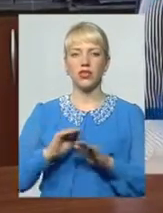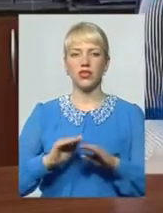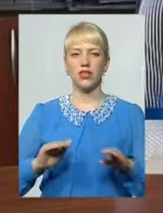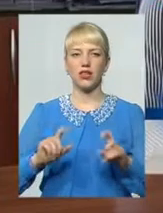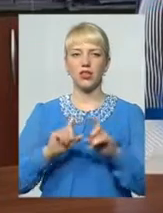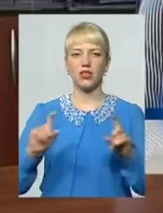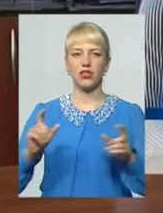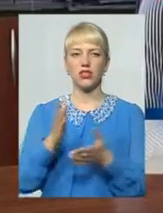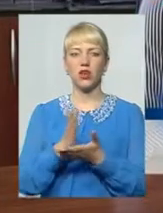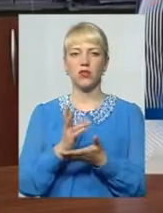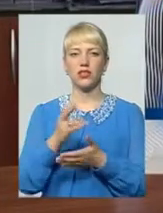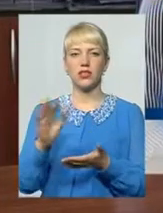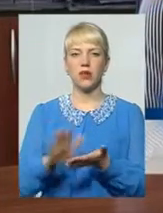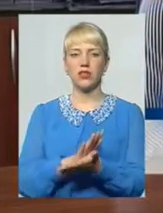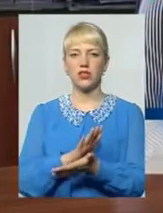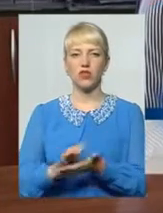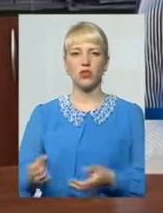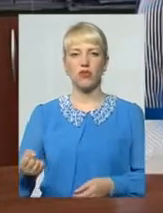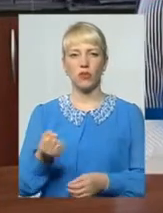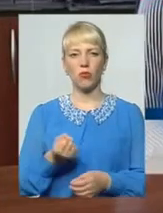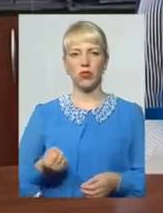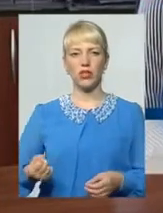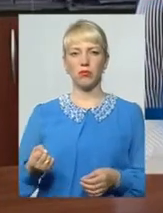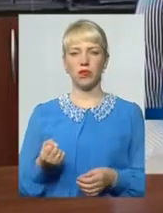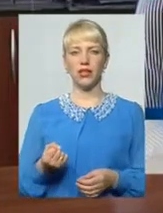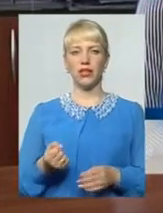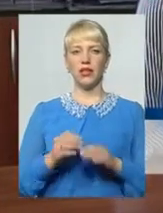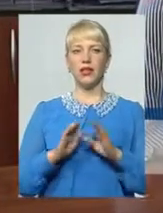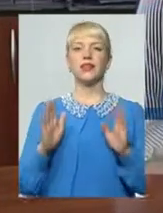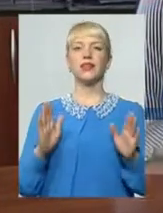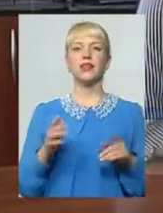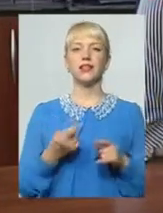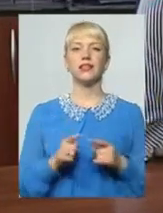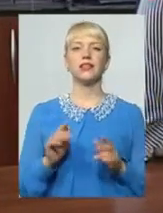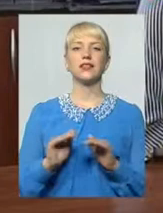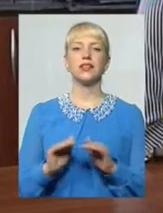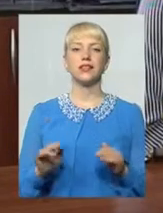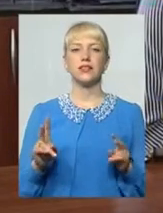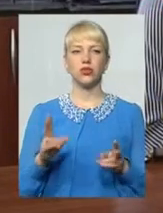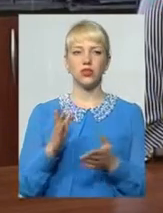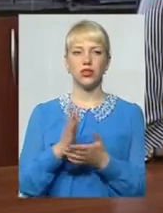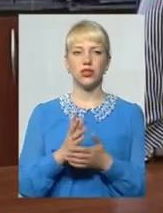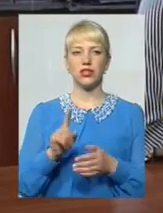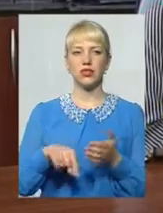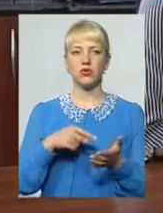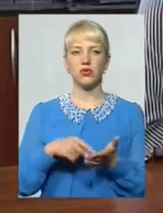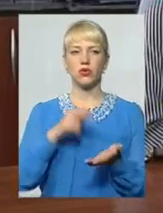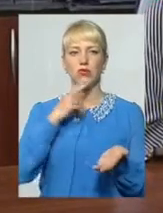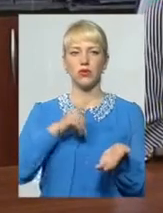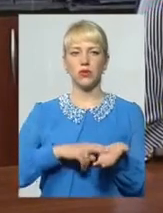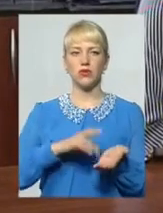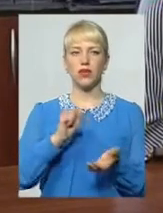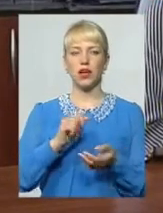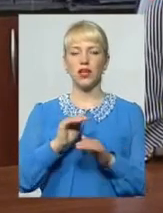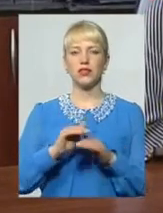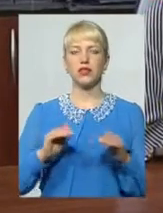на безкоштовному утриманні Не тільки ті діти, які є з міською припискою, а